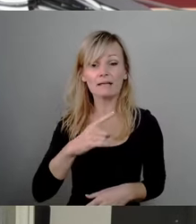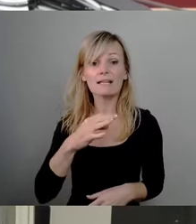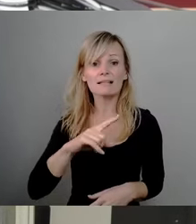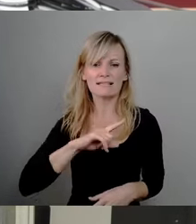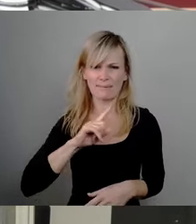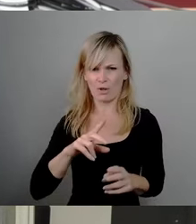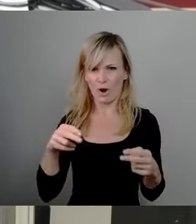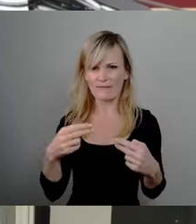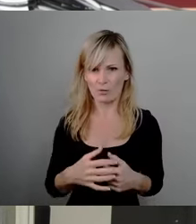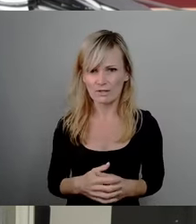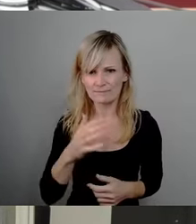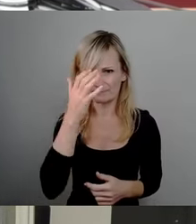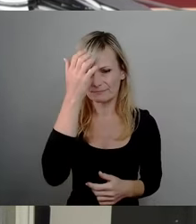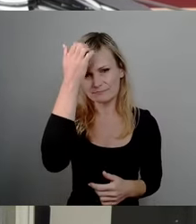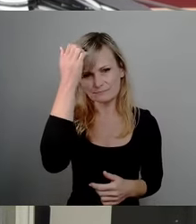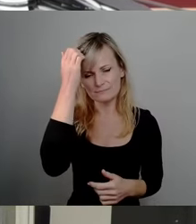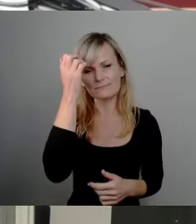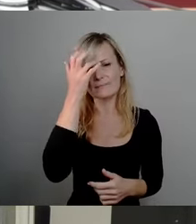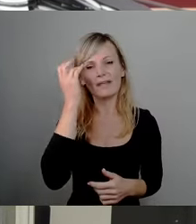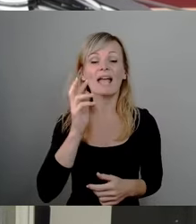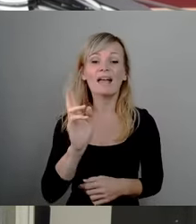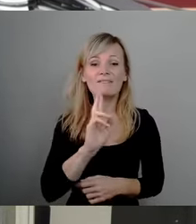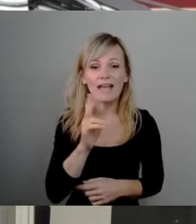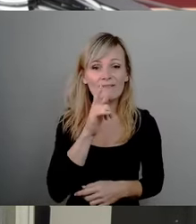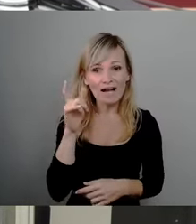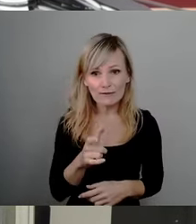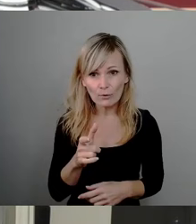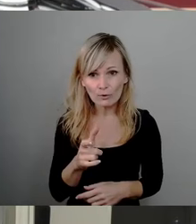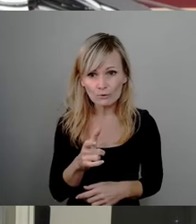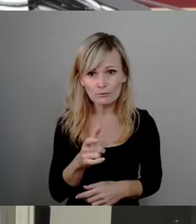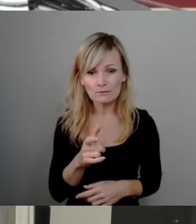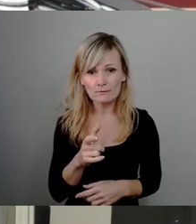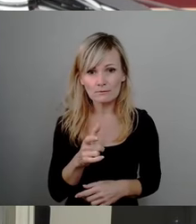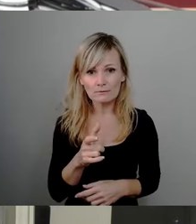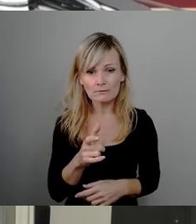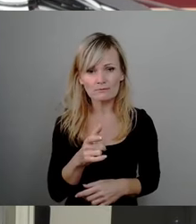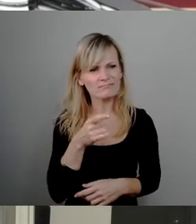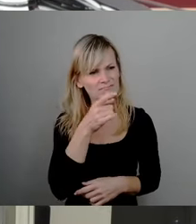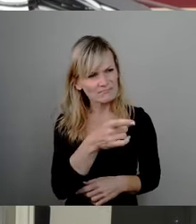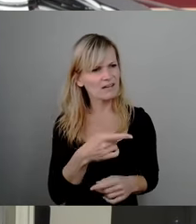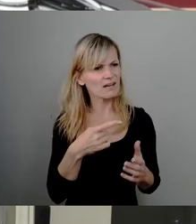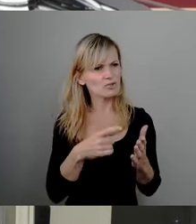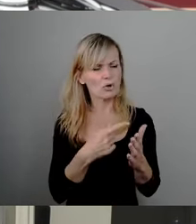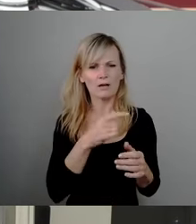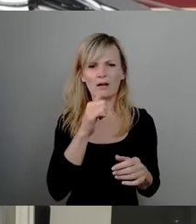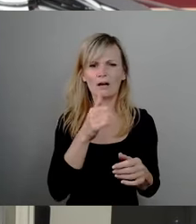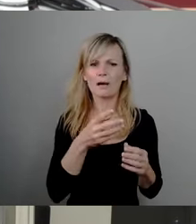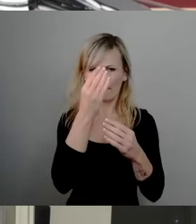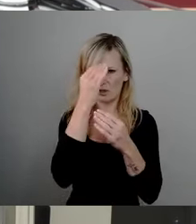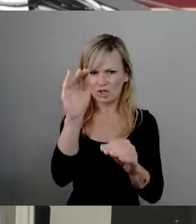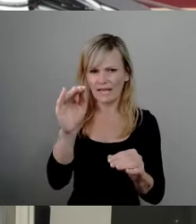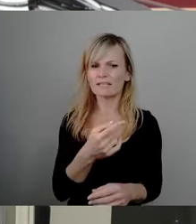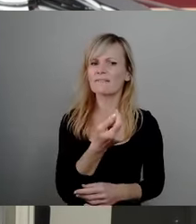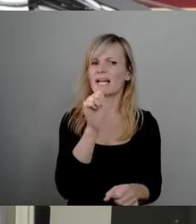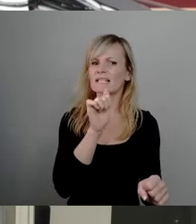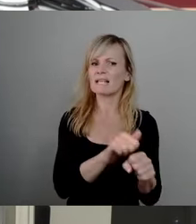ist verantwortlich dafür, dass im Finanzamt die Steuerbescheide nicht funktioniert haben? Also die Widerspruchsbescheide nicht